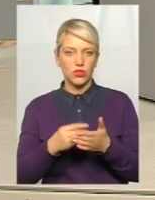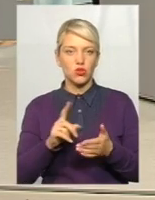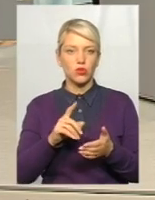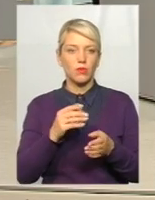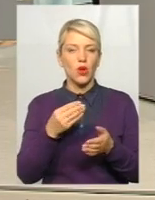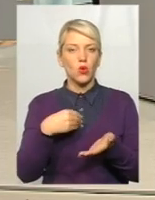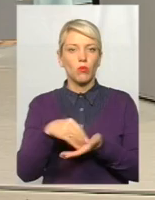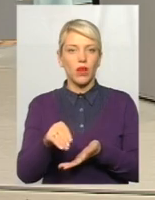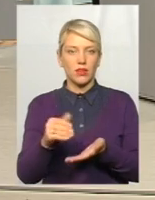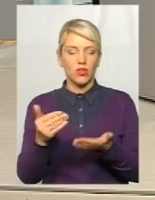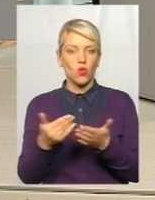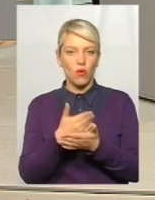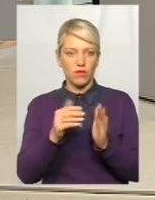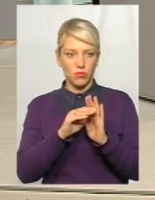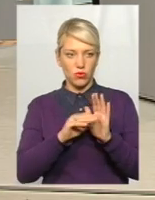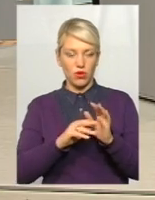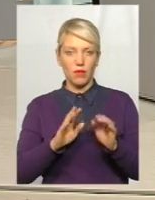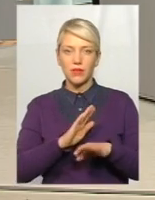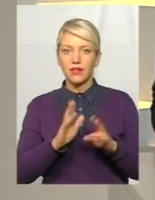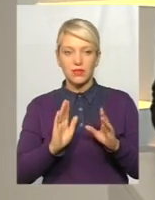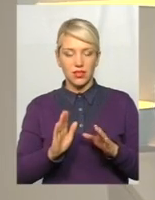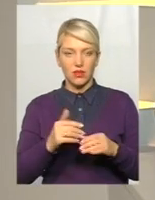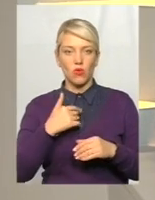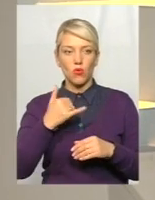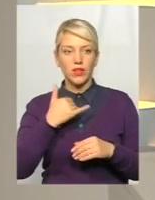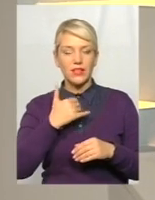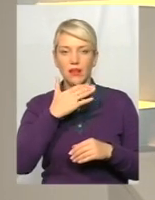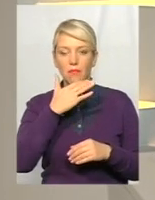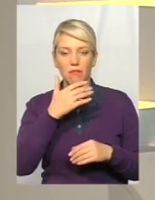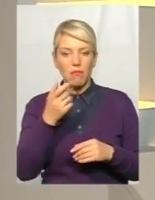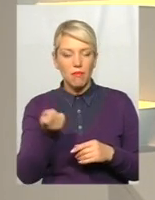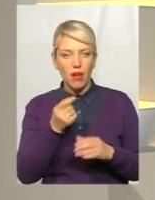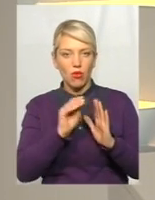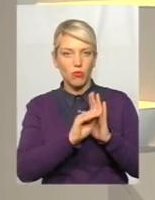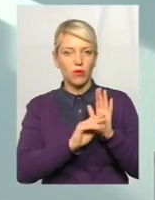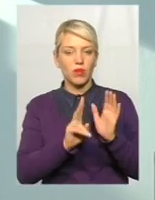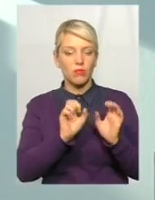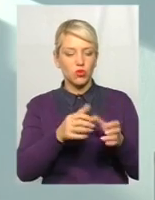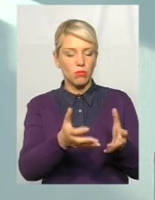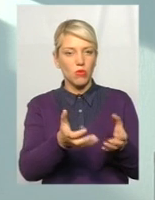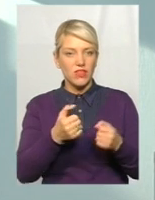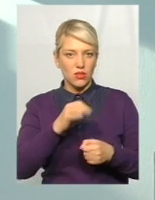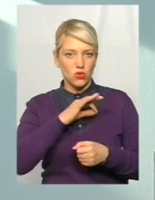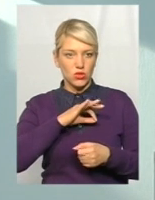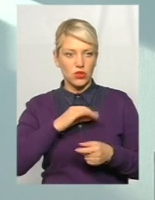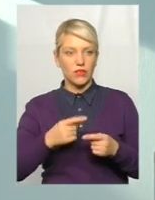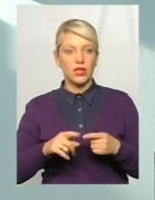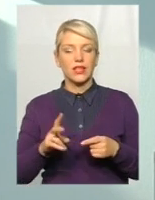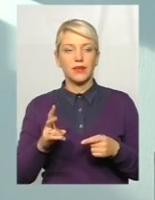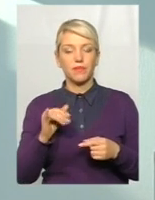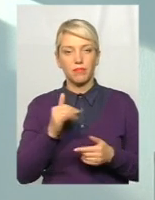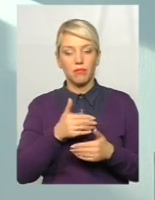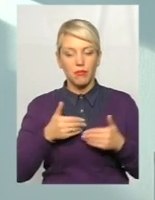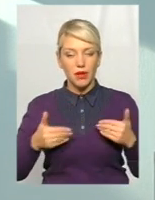програму. Та й не тільки в Україні, насправді, не дуже багато аналогів, які можна було взяти. І разом з тим треба переходити, і тому